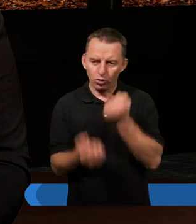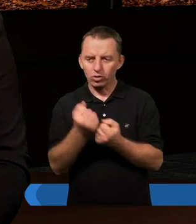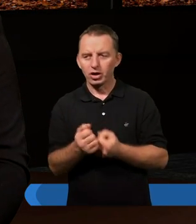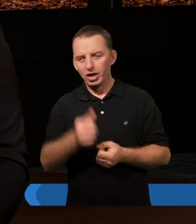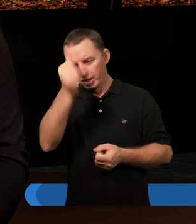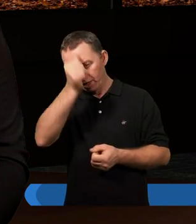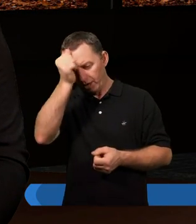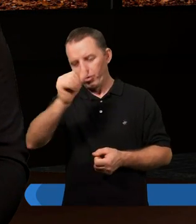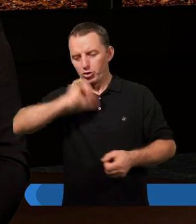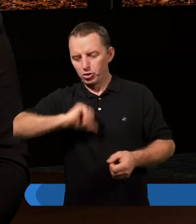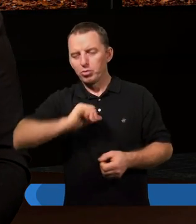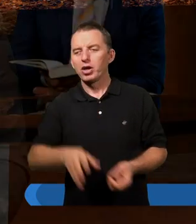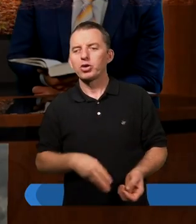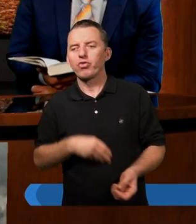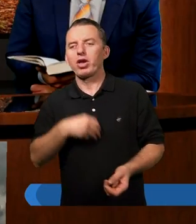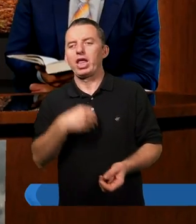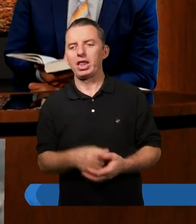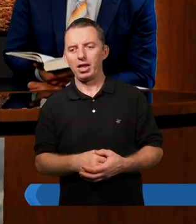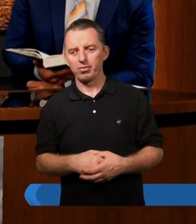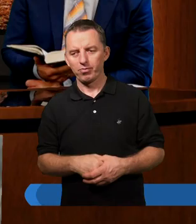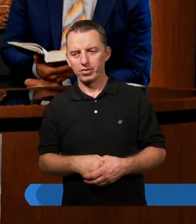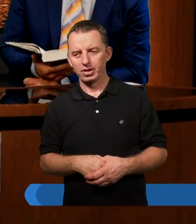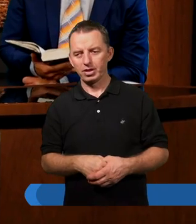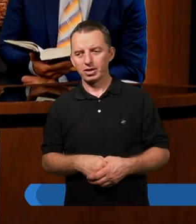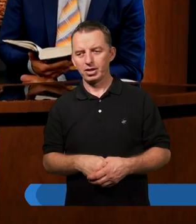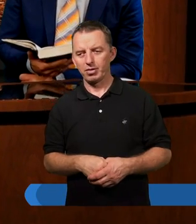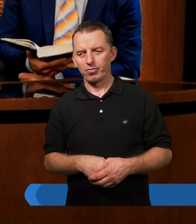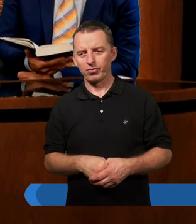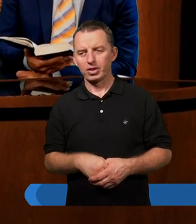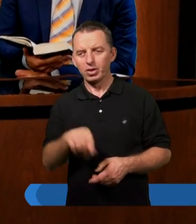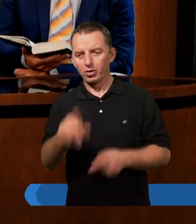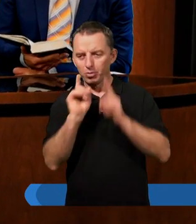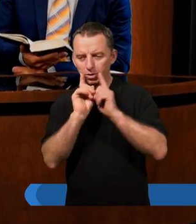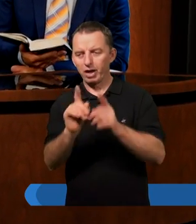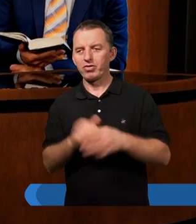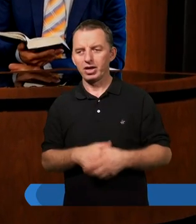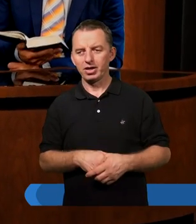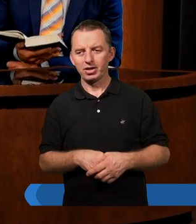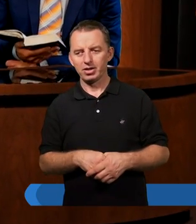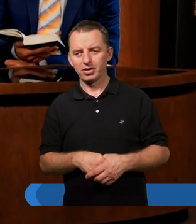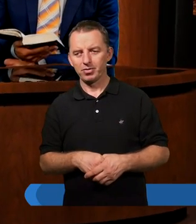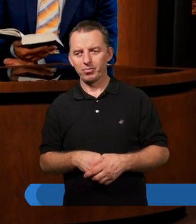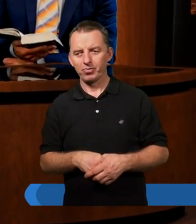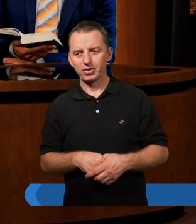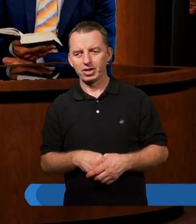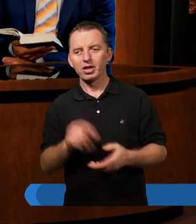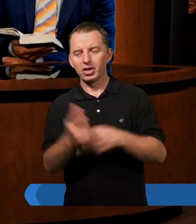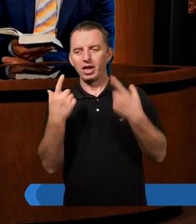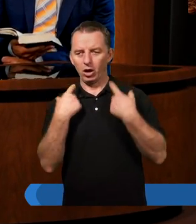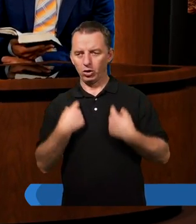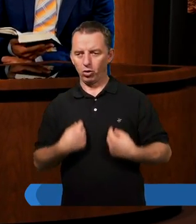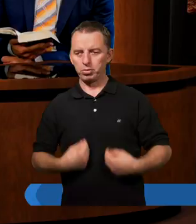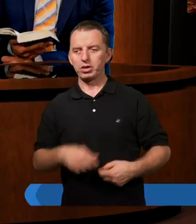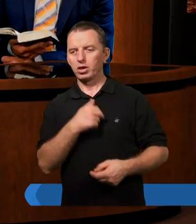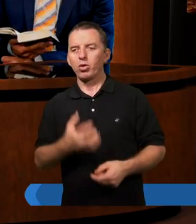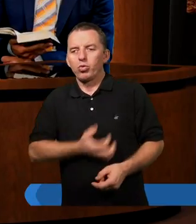siebie świętym. No. Ale ważne jak nas półgwidzi. To prawda. To jest ważniejsze niż nasze osobiste uczucia.